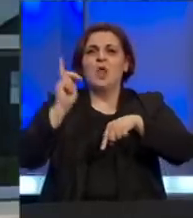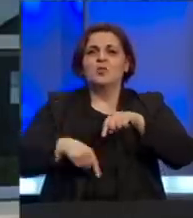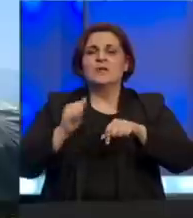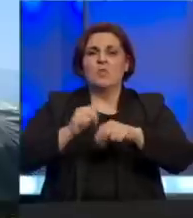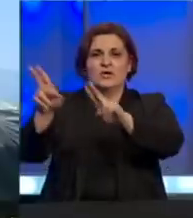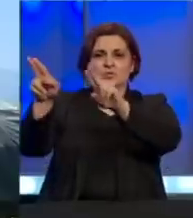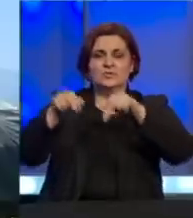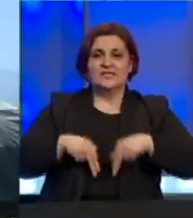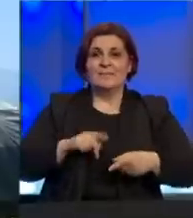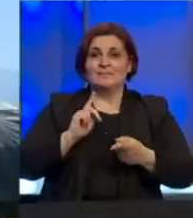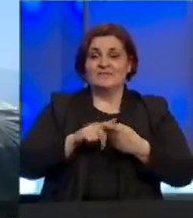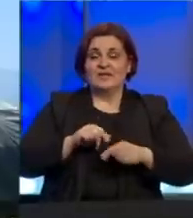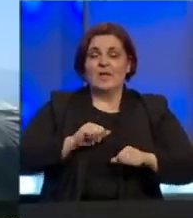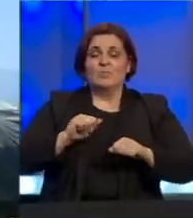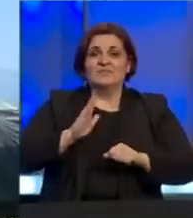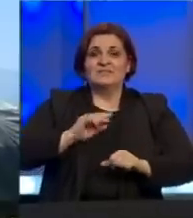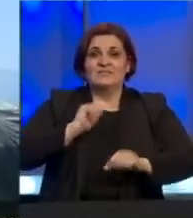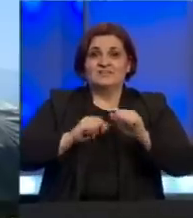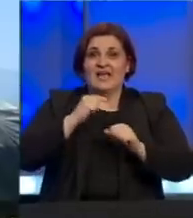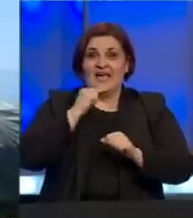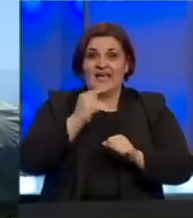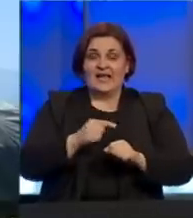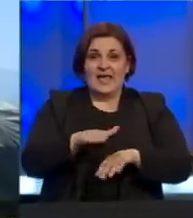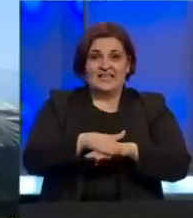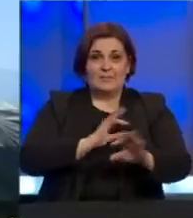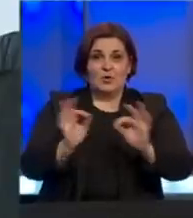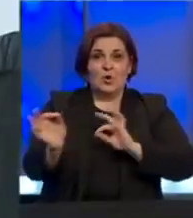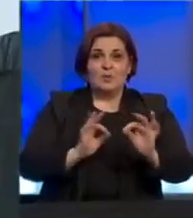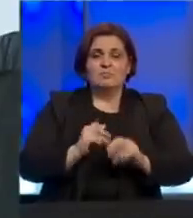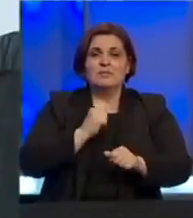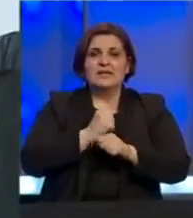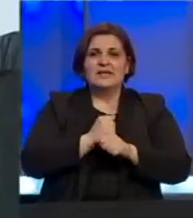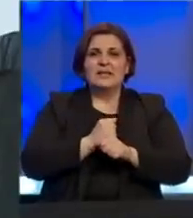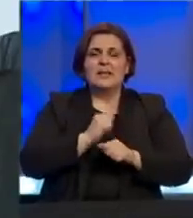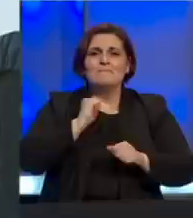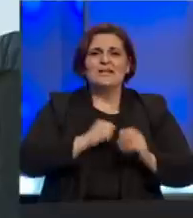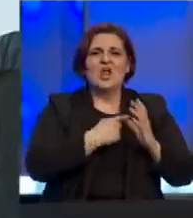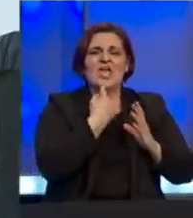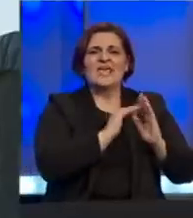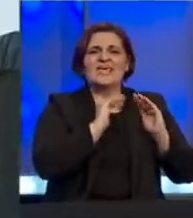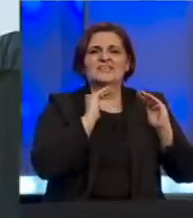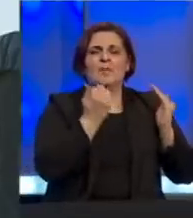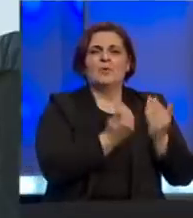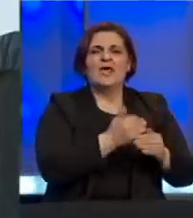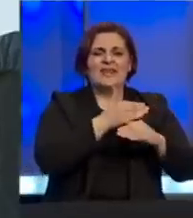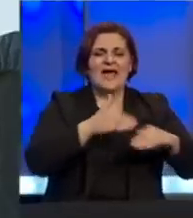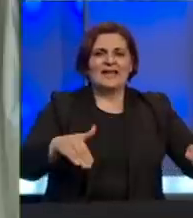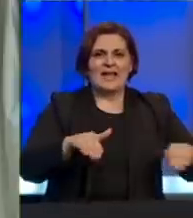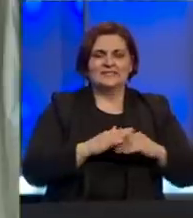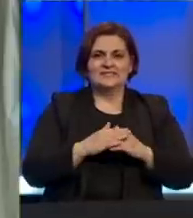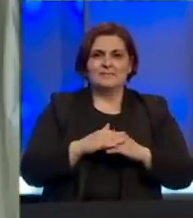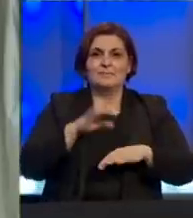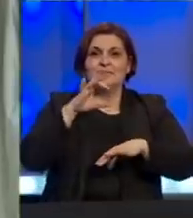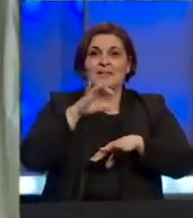vratiti. Iz Federalne uprave civilne zaštite kažu da su započeli pripreme za uspostavljanje prinudnih izolacijskih prostora na graničnim prijelazima.